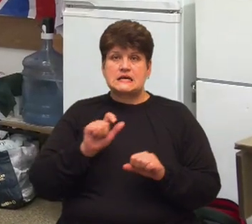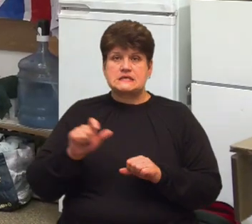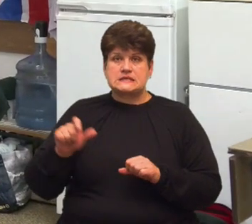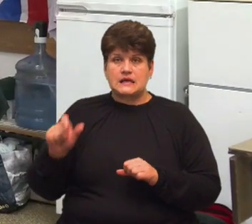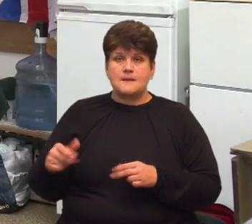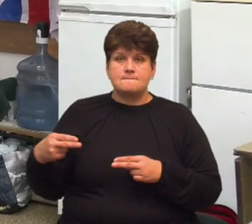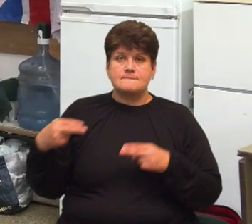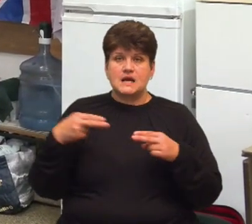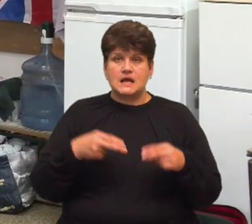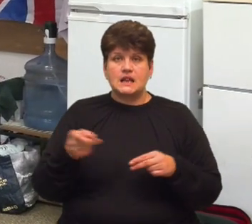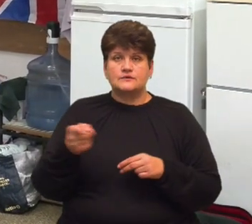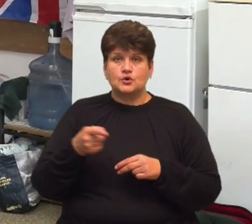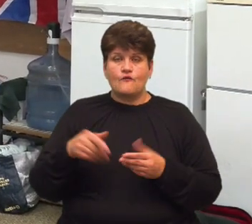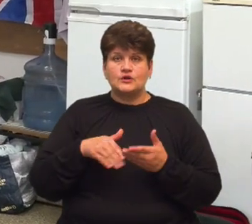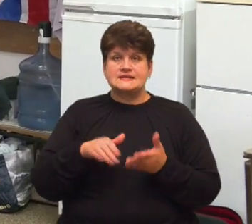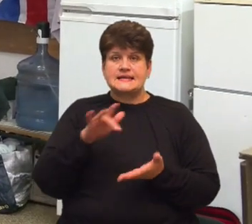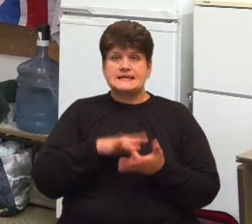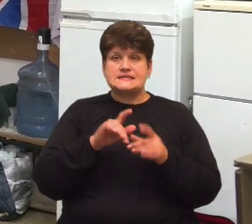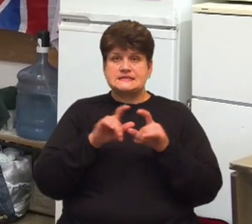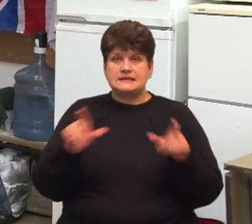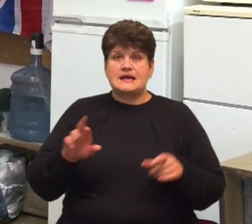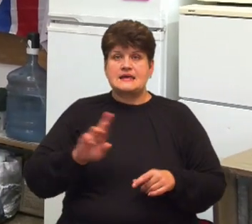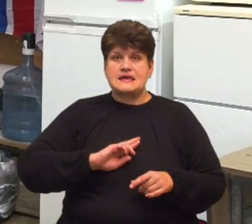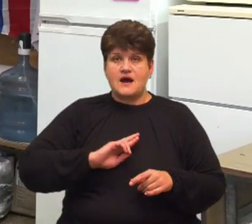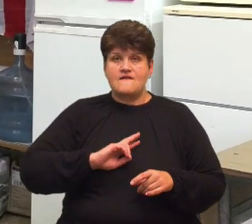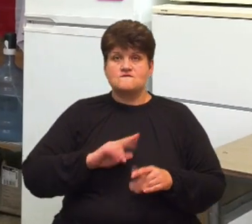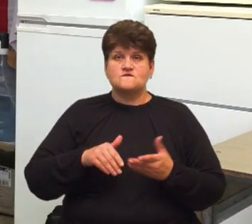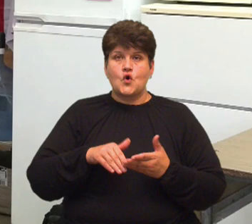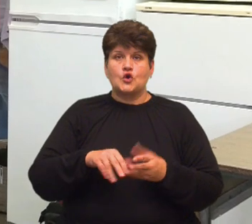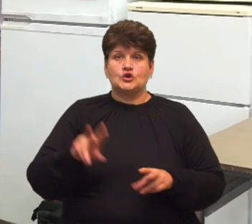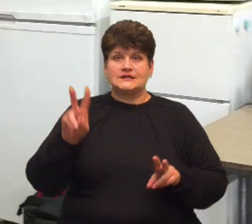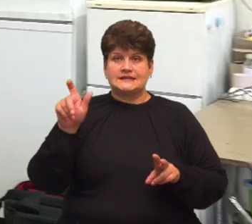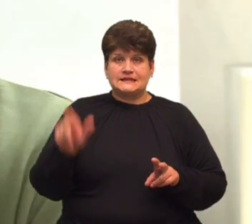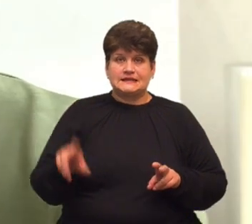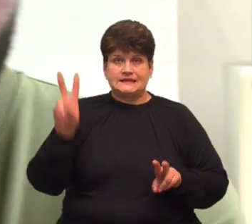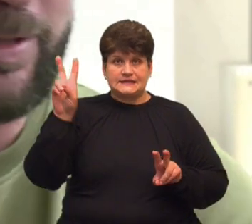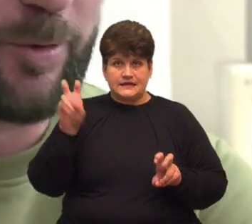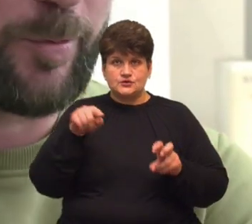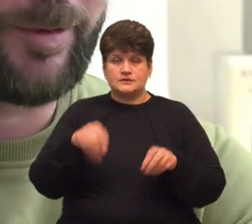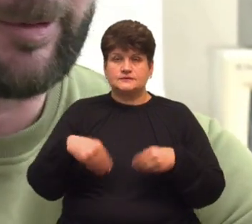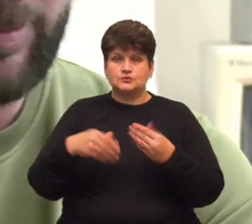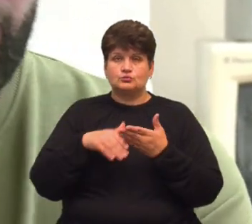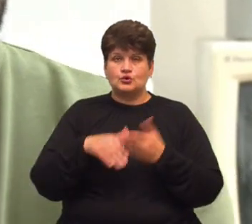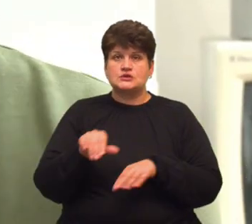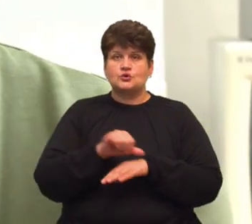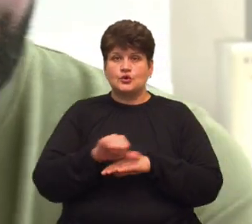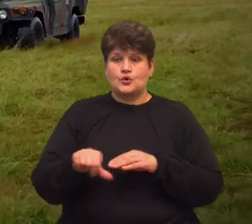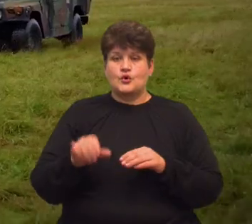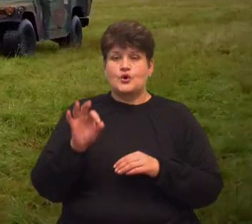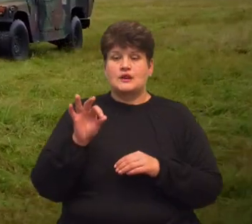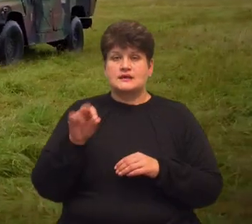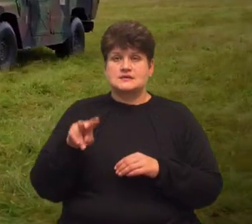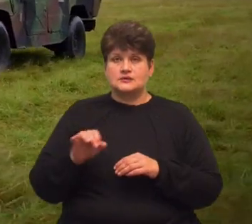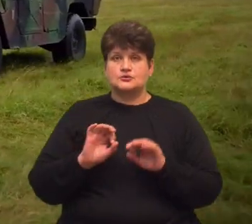приїхали до тернопільського волонтерського центру «Я волонтер». Сюди надсилають допомогу з-за кордону. Олександр розповідає, коли